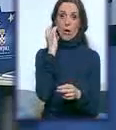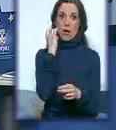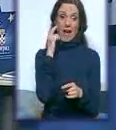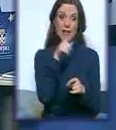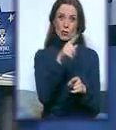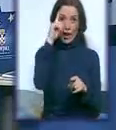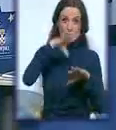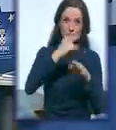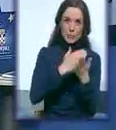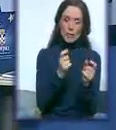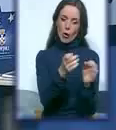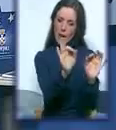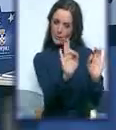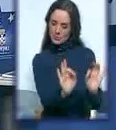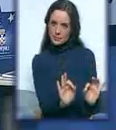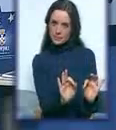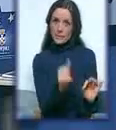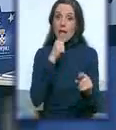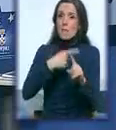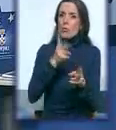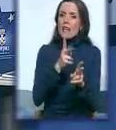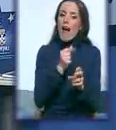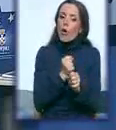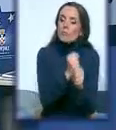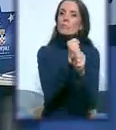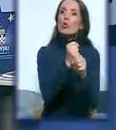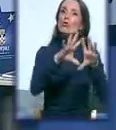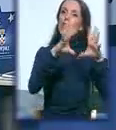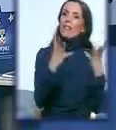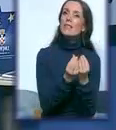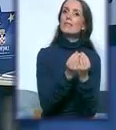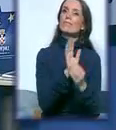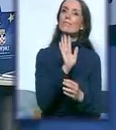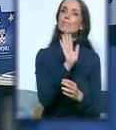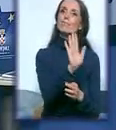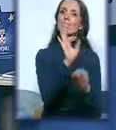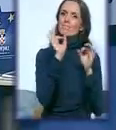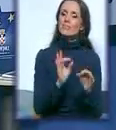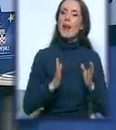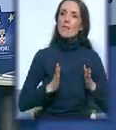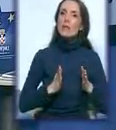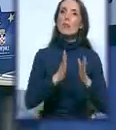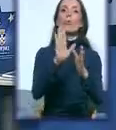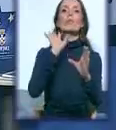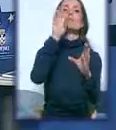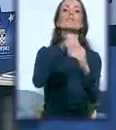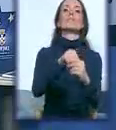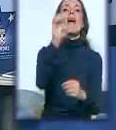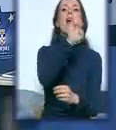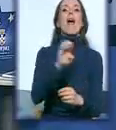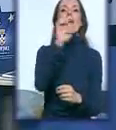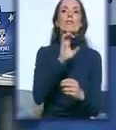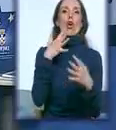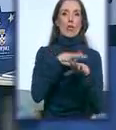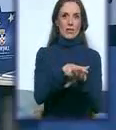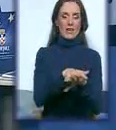urediti, a kako biti tu iza i podržavati sve ono što jeste zapravo ta istinski pravi put ka eurointegracijama. Kako i